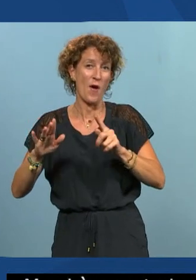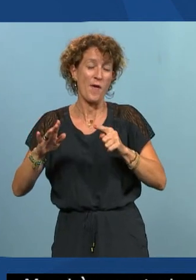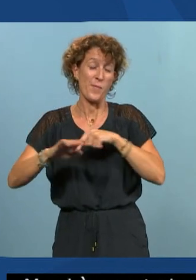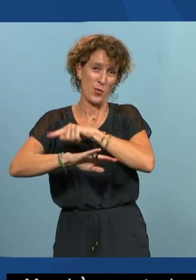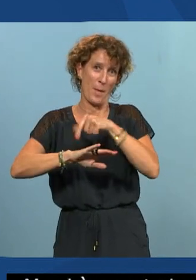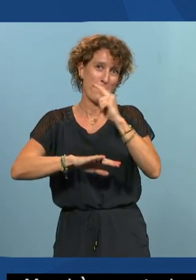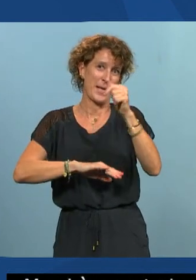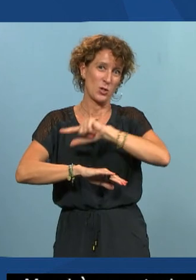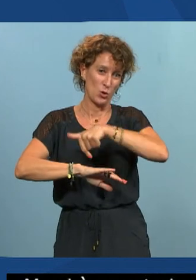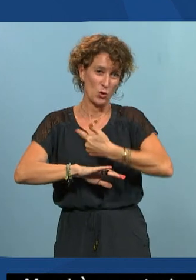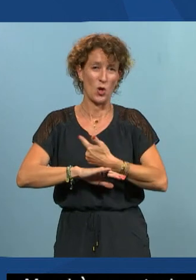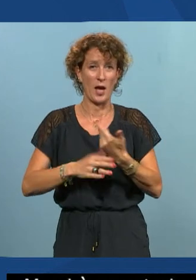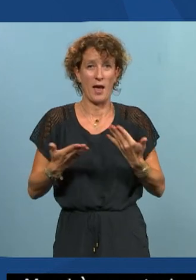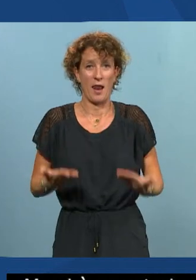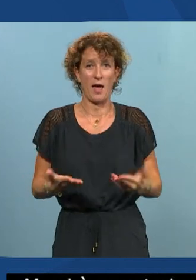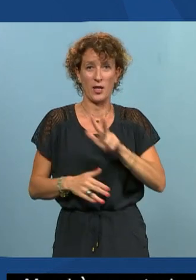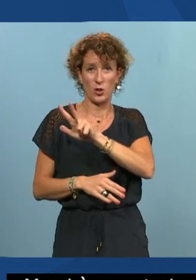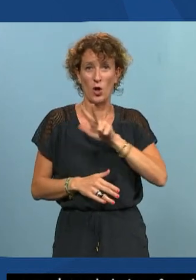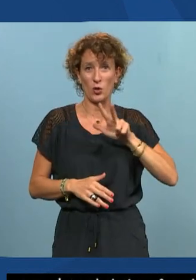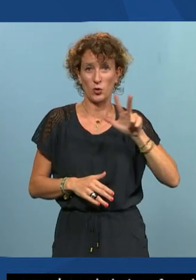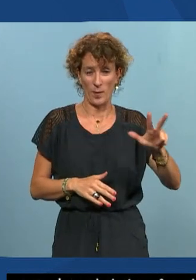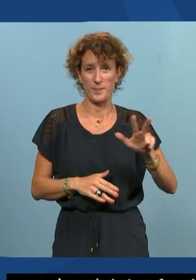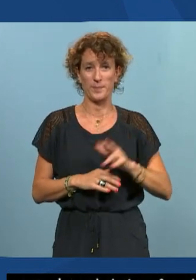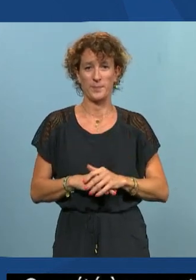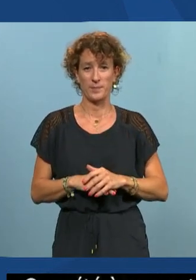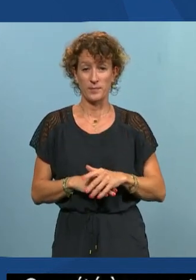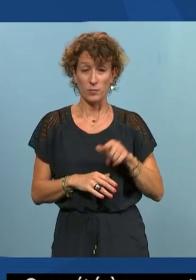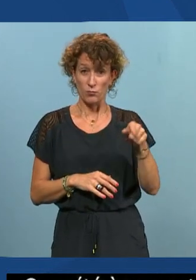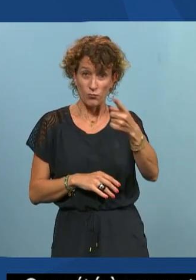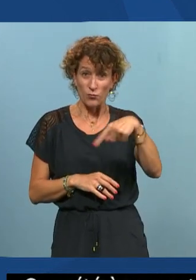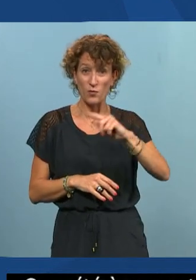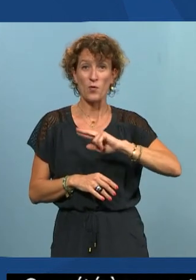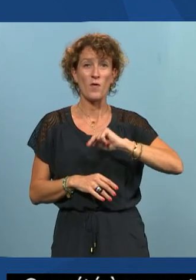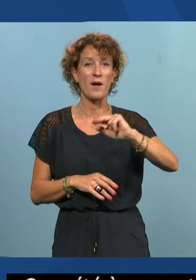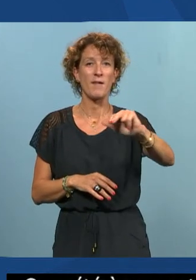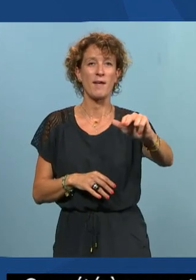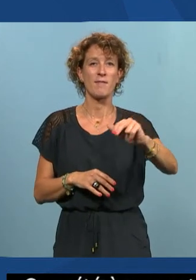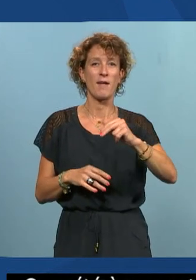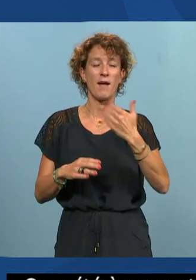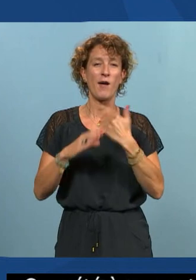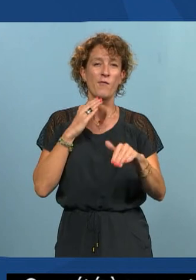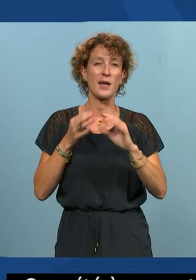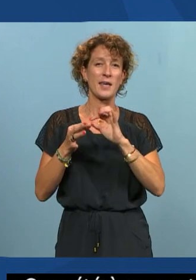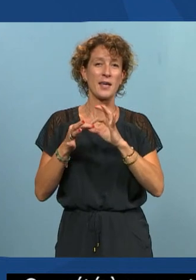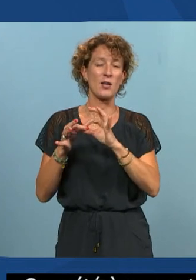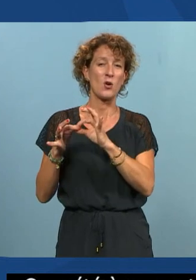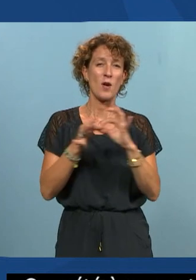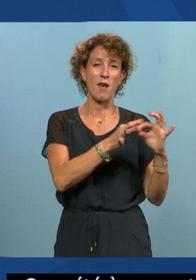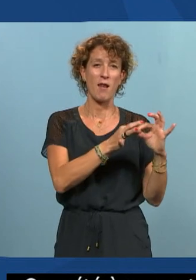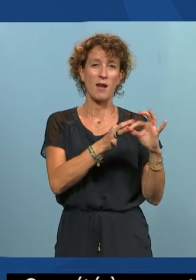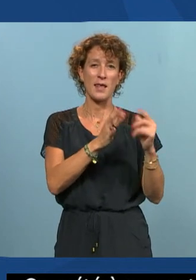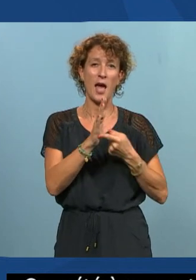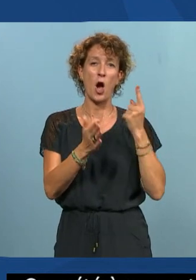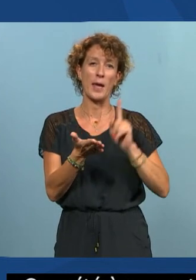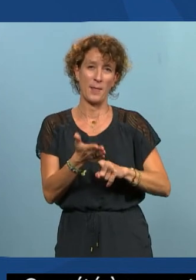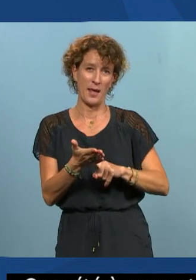on est sur du lot 34 vous aurez accès au lien vous aurez accès au lien replay évidemment accessible évidemment un grand merci